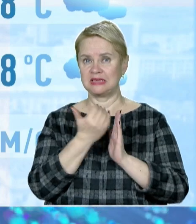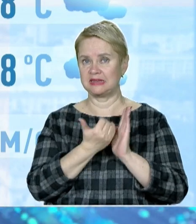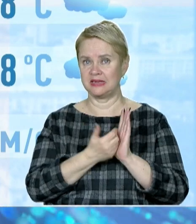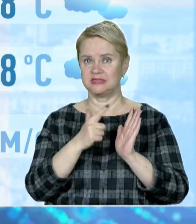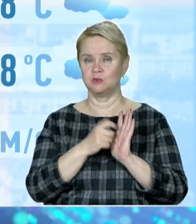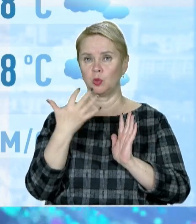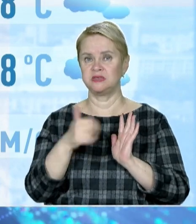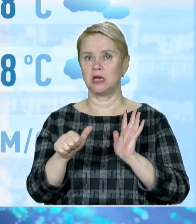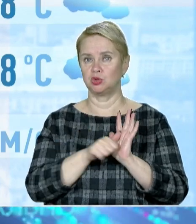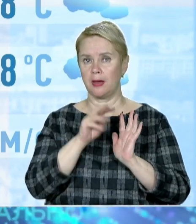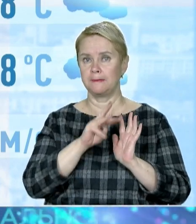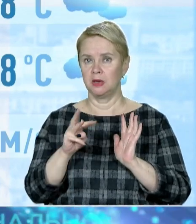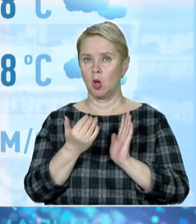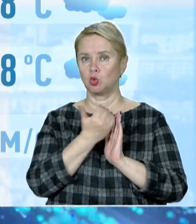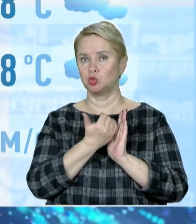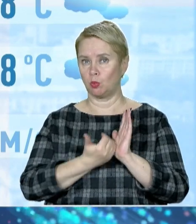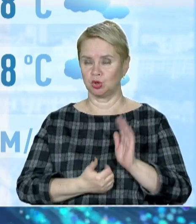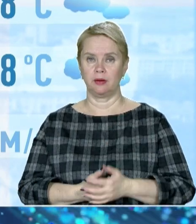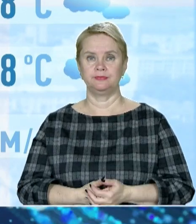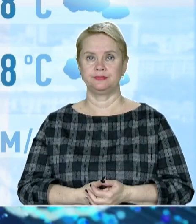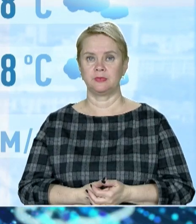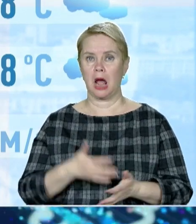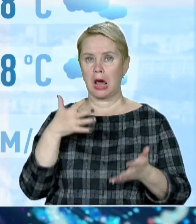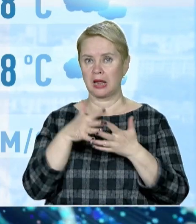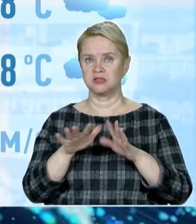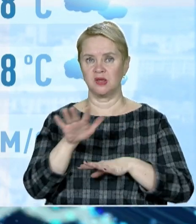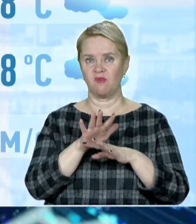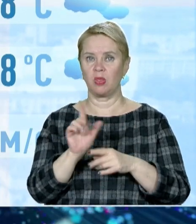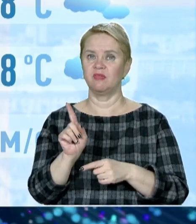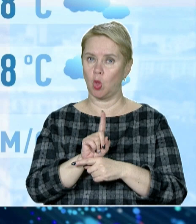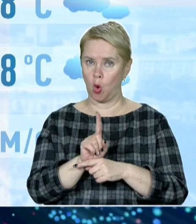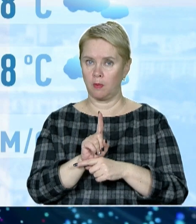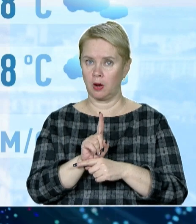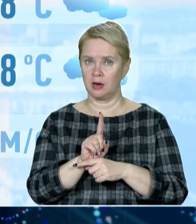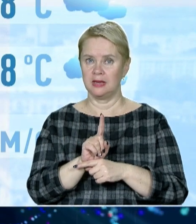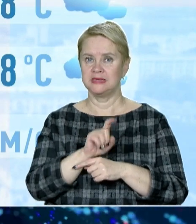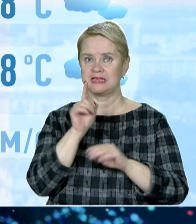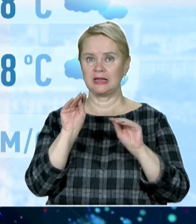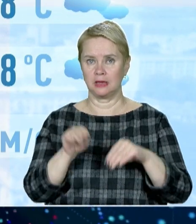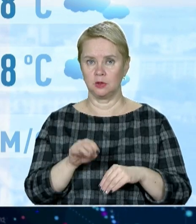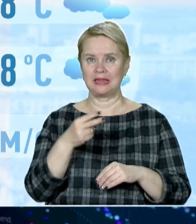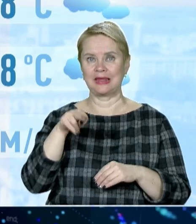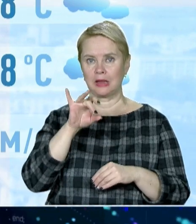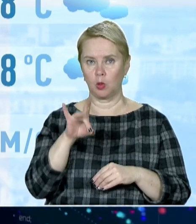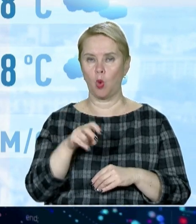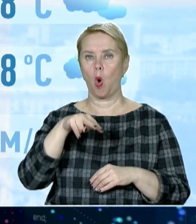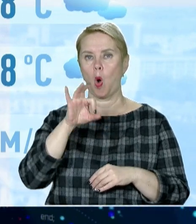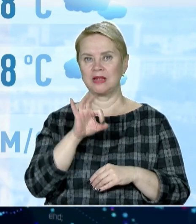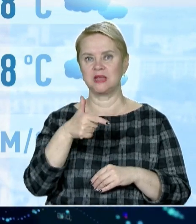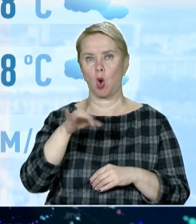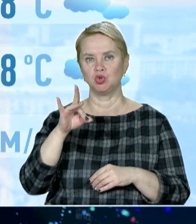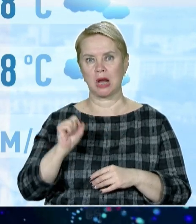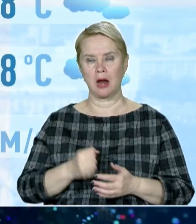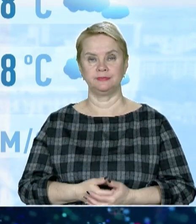тиск – 756 міліметрів ртутного стовпчика. Радіаційний фон в межах норм, за даними ДНУ імені Олеся